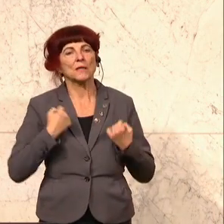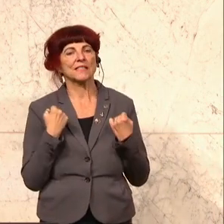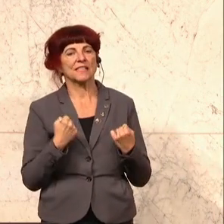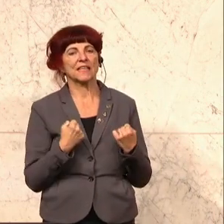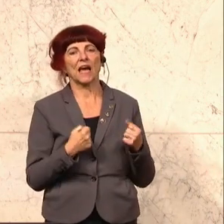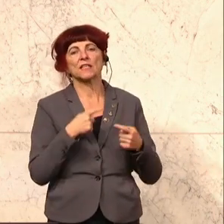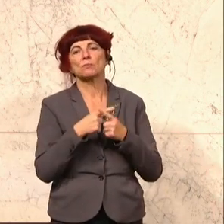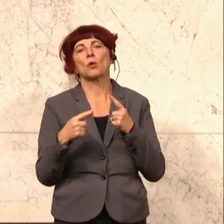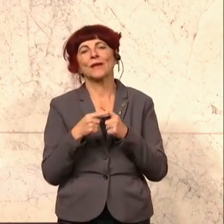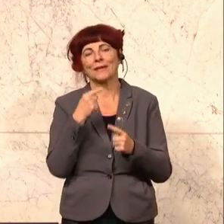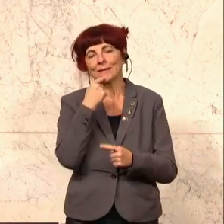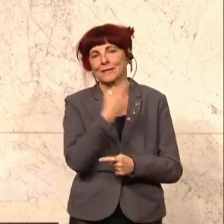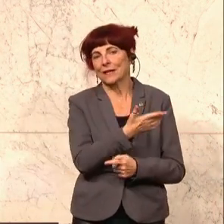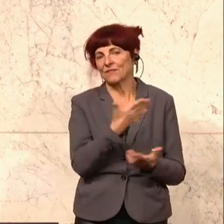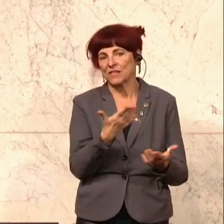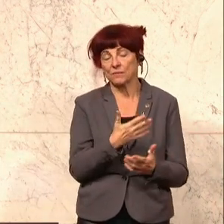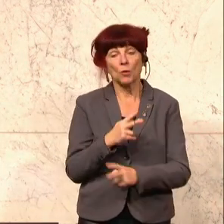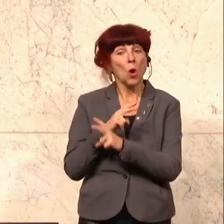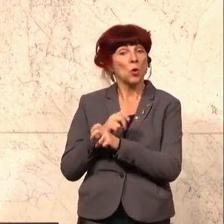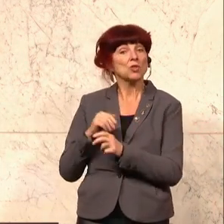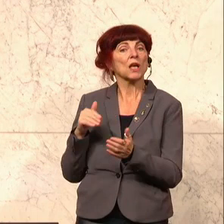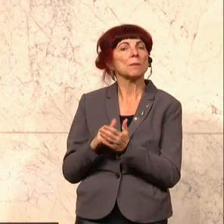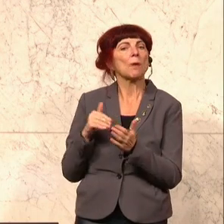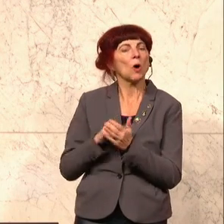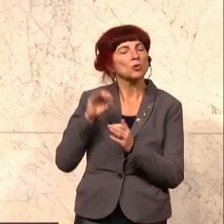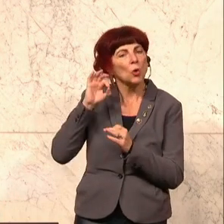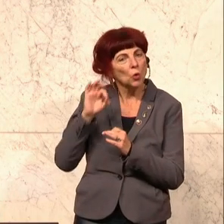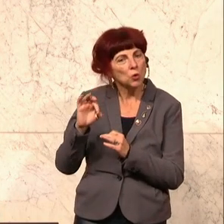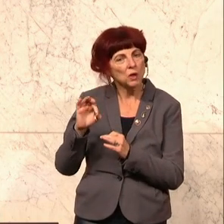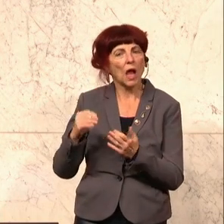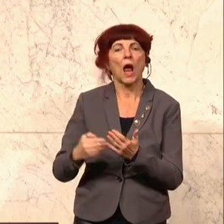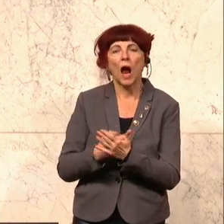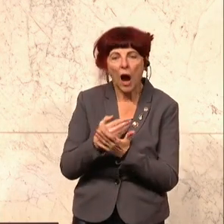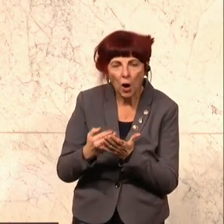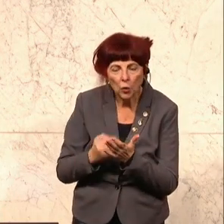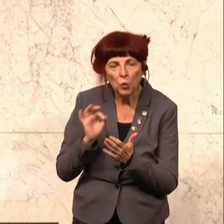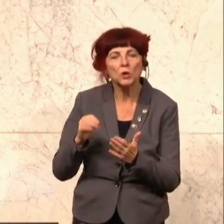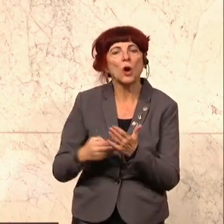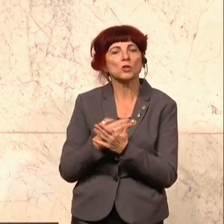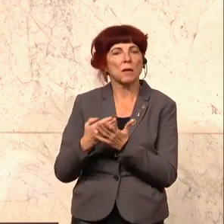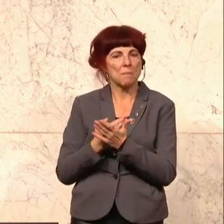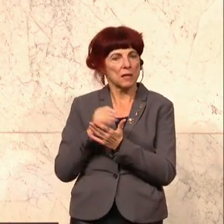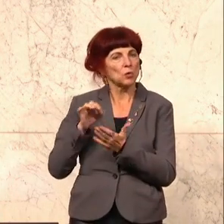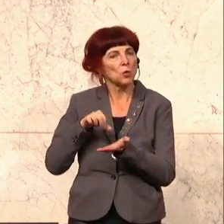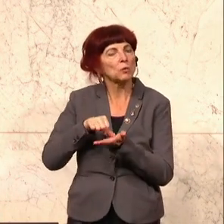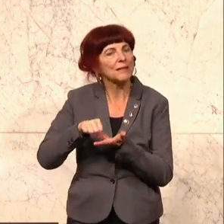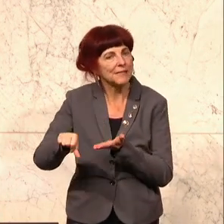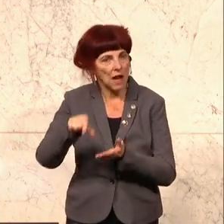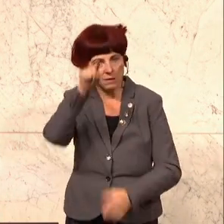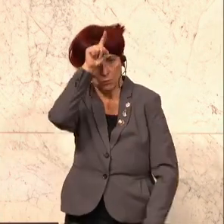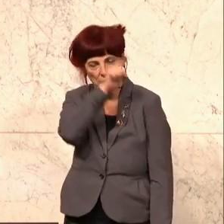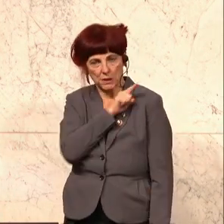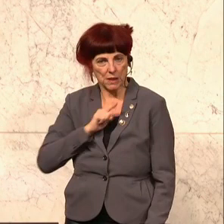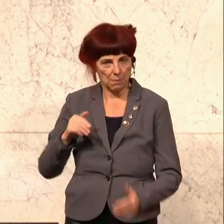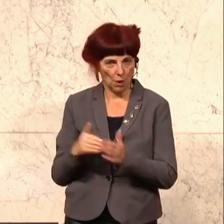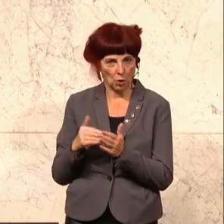Österreich braucht eine gute, gut ausgebildete und gut bezahlte Polizei und jeder Mensch in